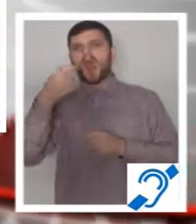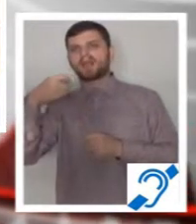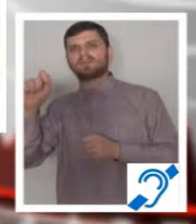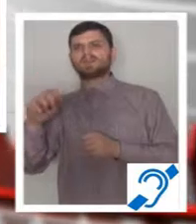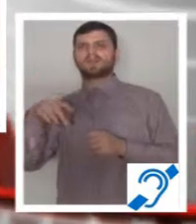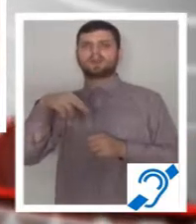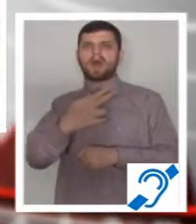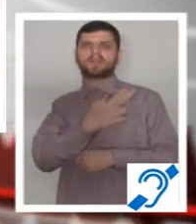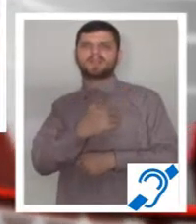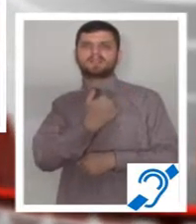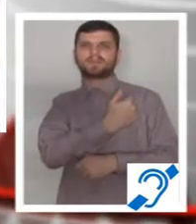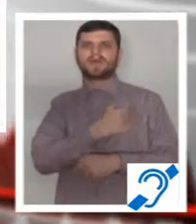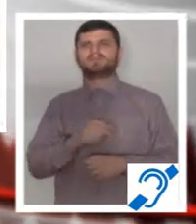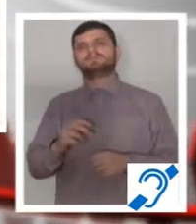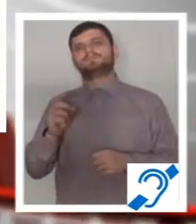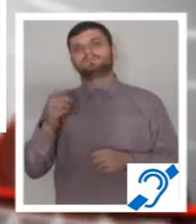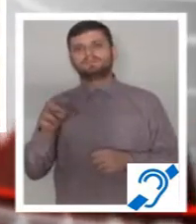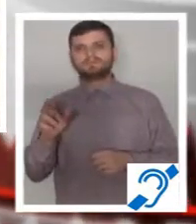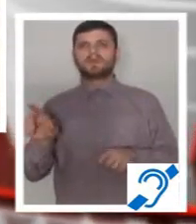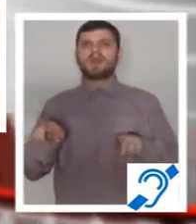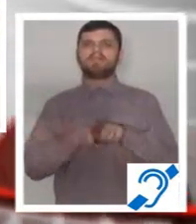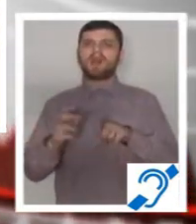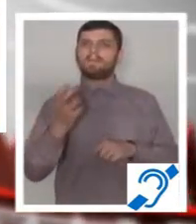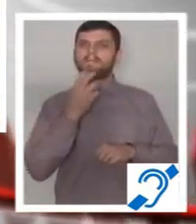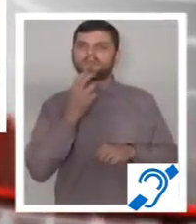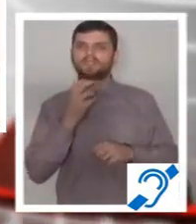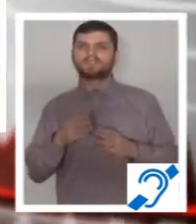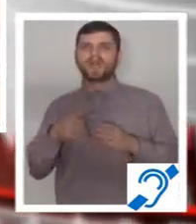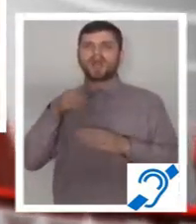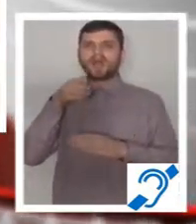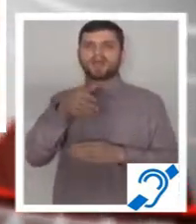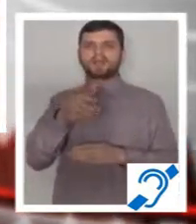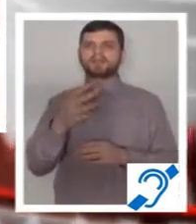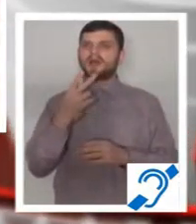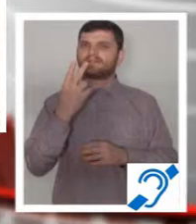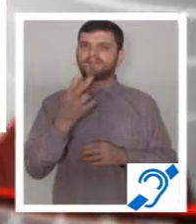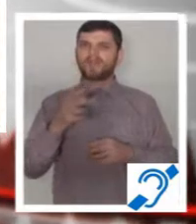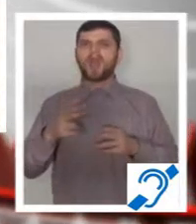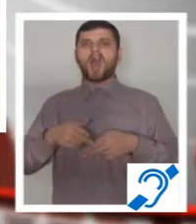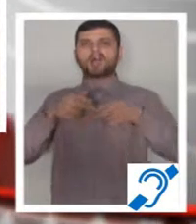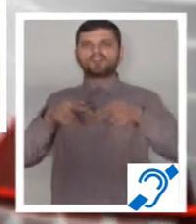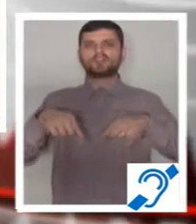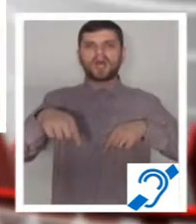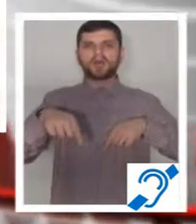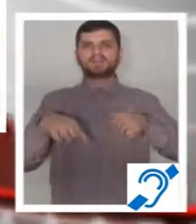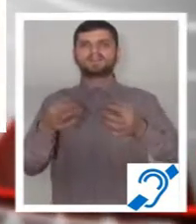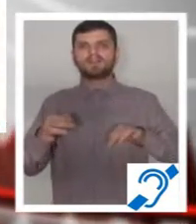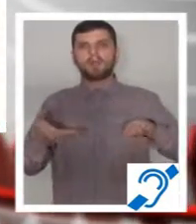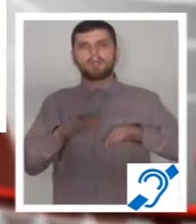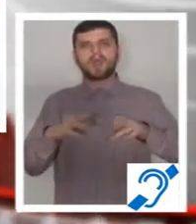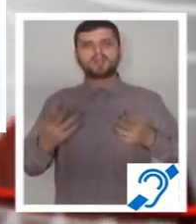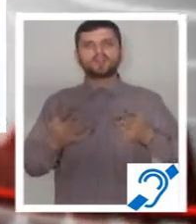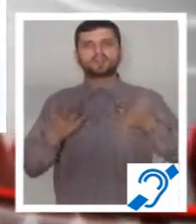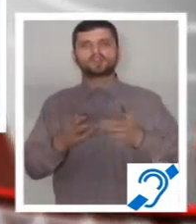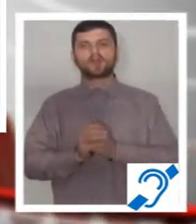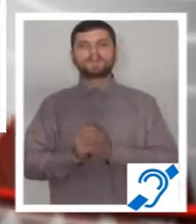medicale. Două echipaje de poliție s-au deplasat la locul accidentului pentru a fluidiza traficul în zonă, acesta derulându-se cu greutate pe un